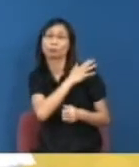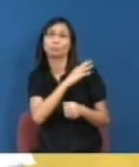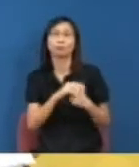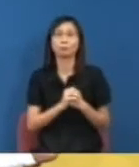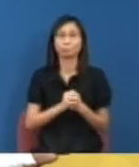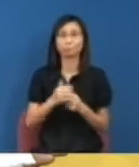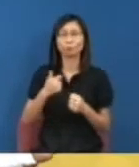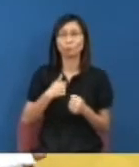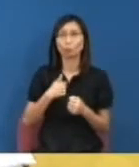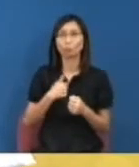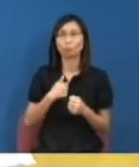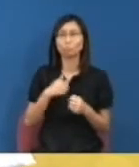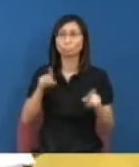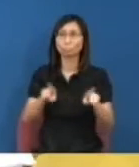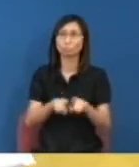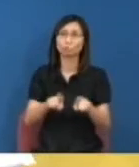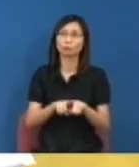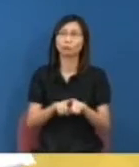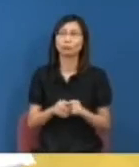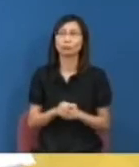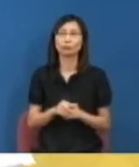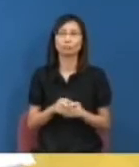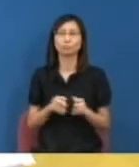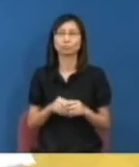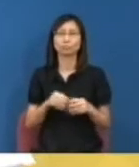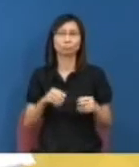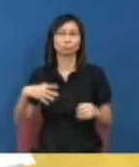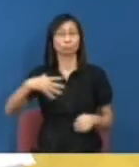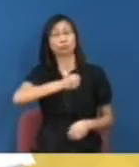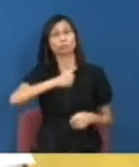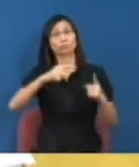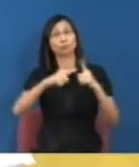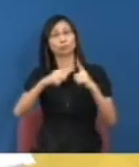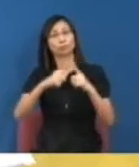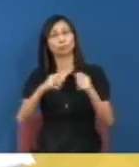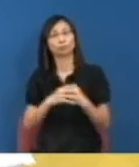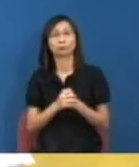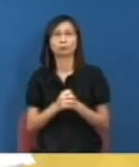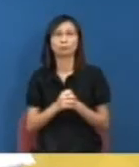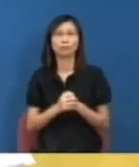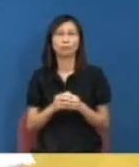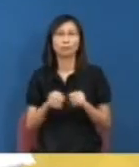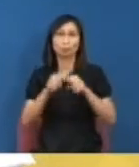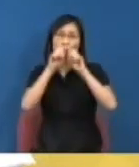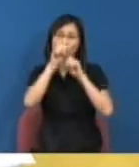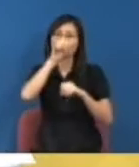我跟那個職員一個持份者或是那個主事人去交代他要交代的是公眾